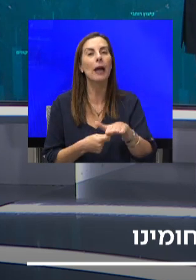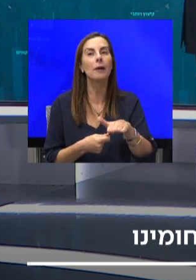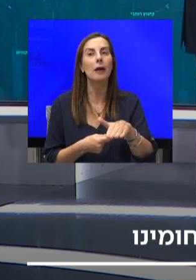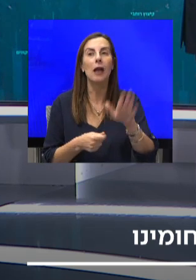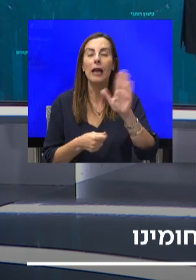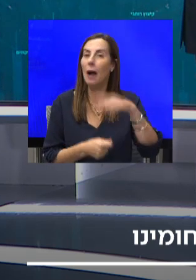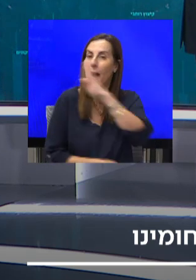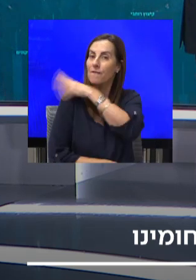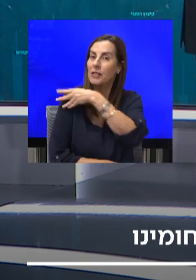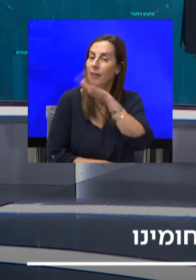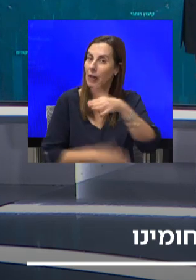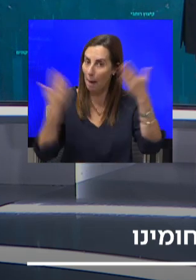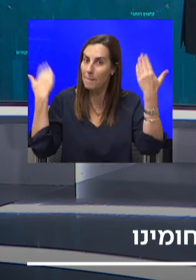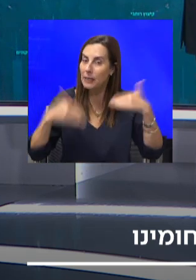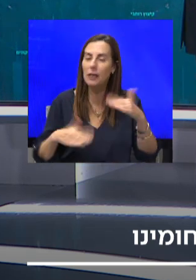המצרים, רוצה לספר לנו על זה?